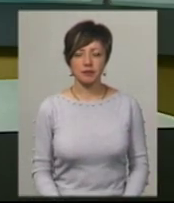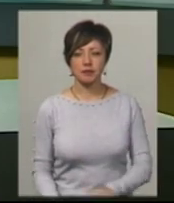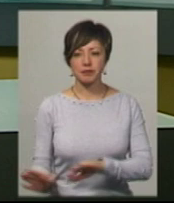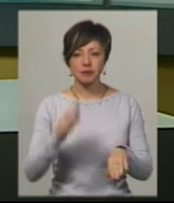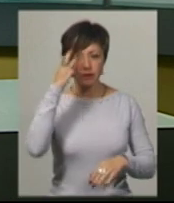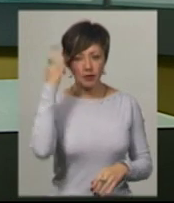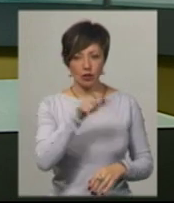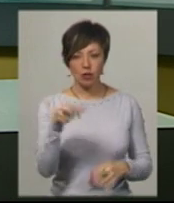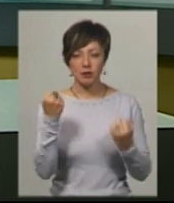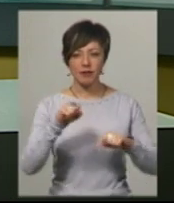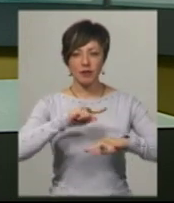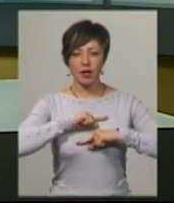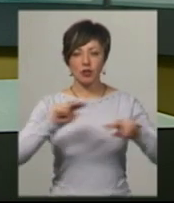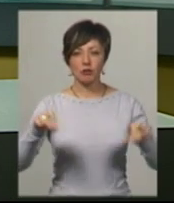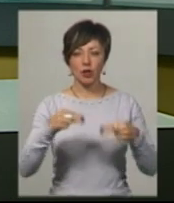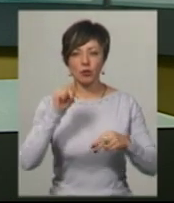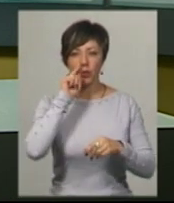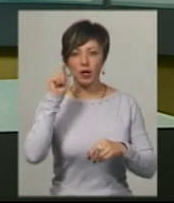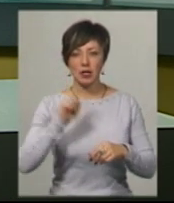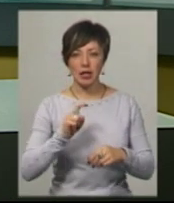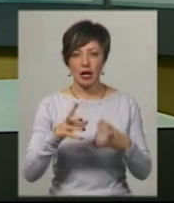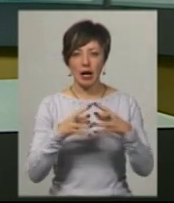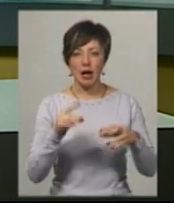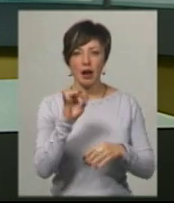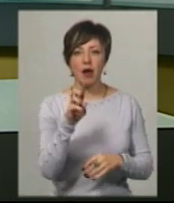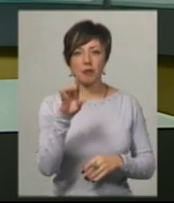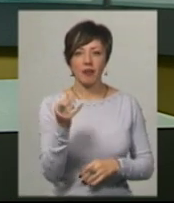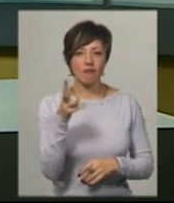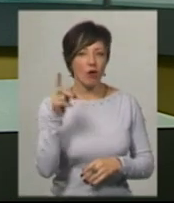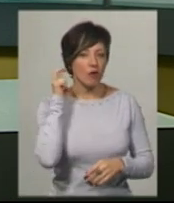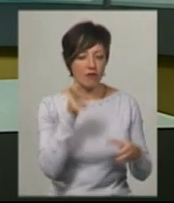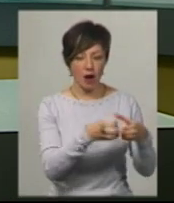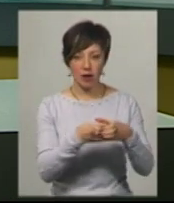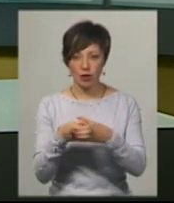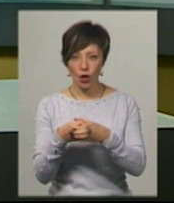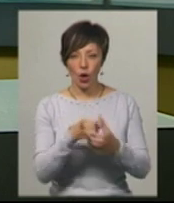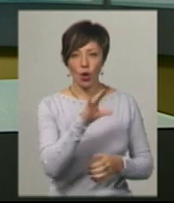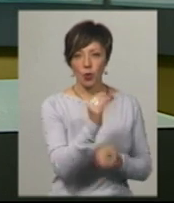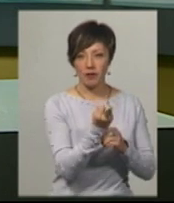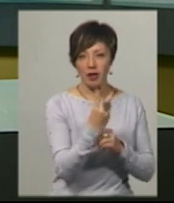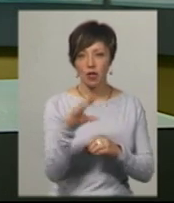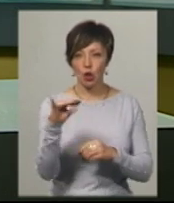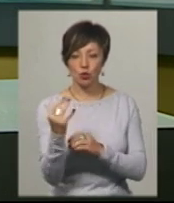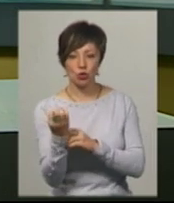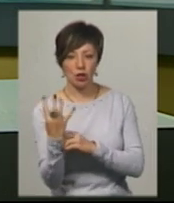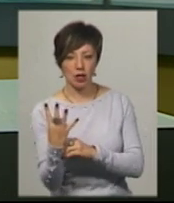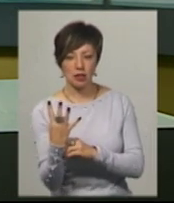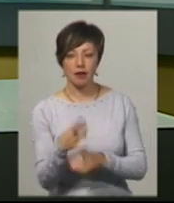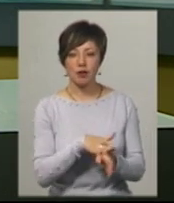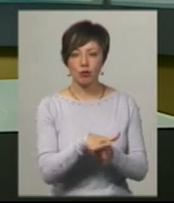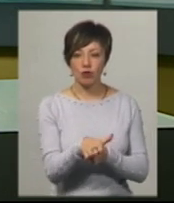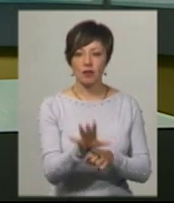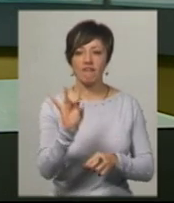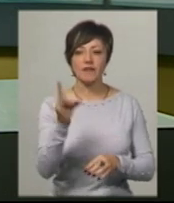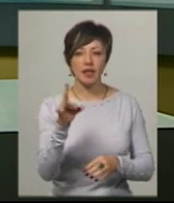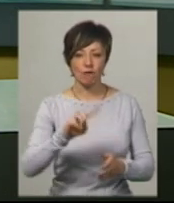Хмельничани перемогли у фіналі чемпіонату України з регбі-ліг у двох вікових категоріях – Ю-12 та Ю-14. Відбувся він